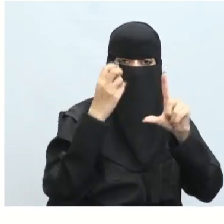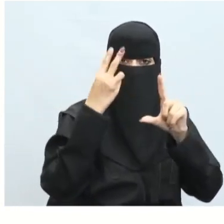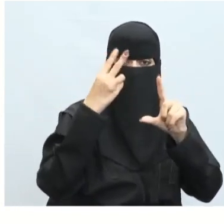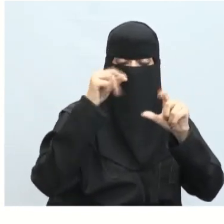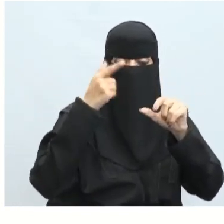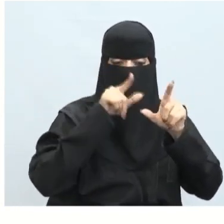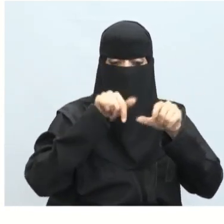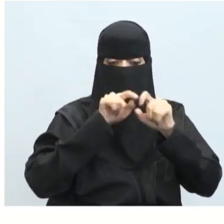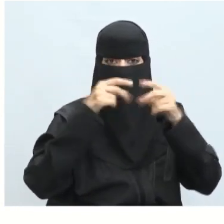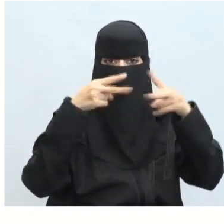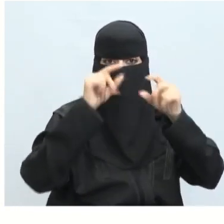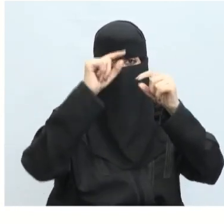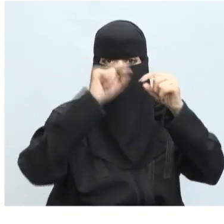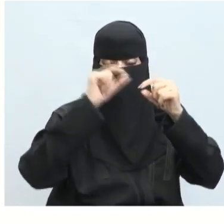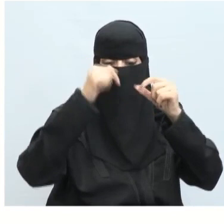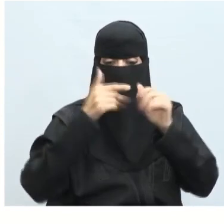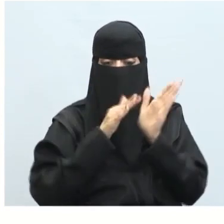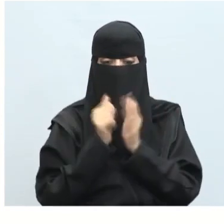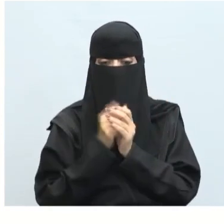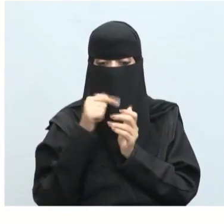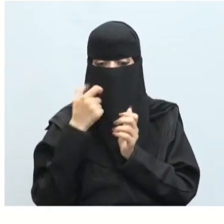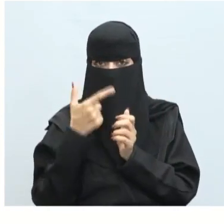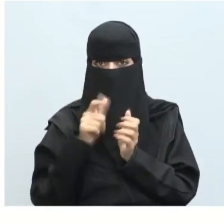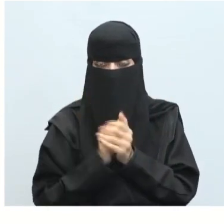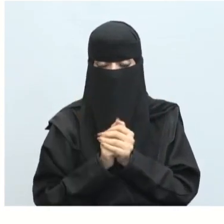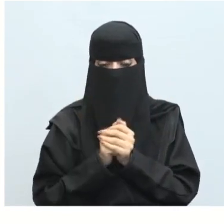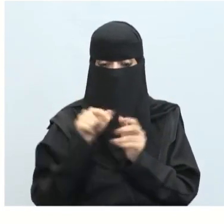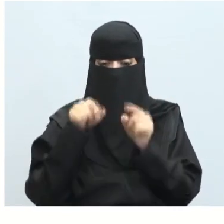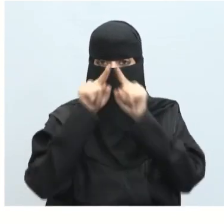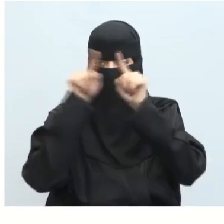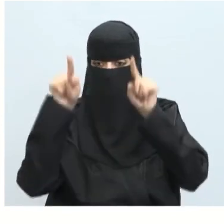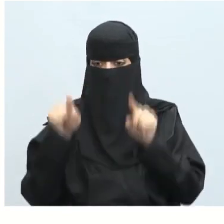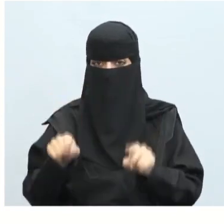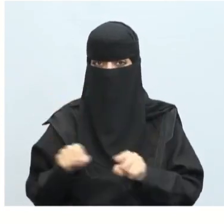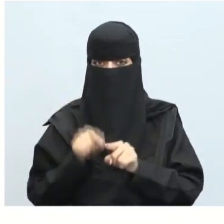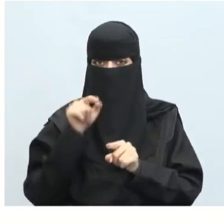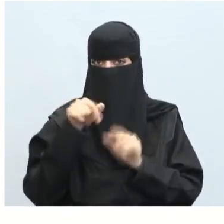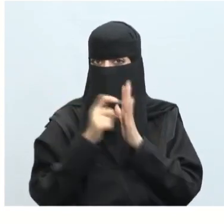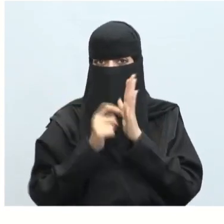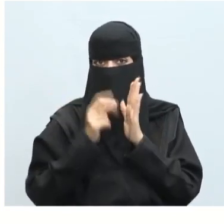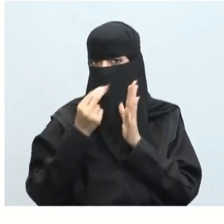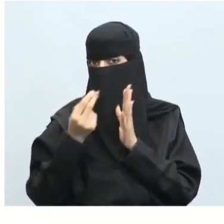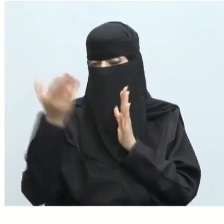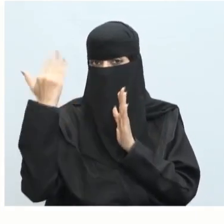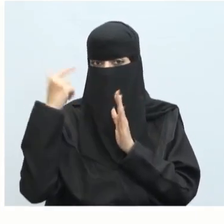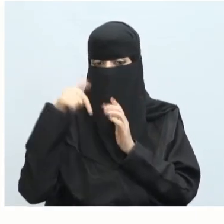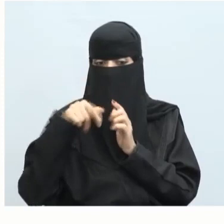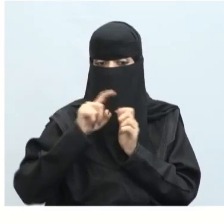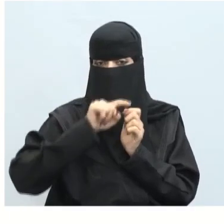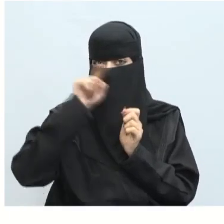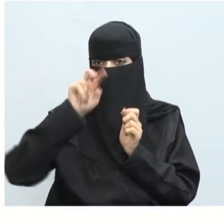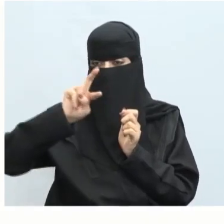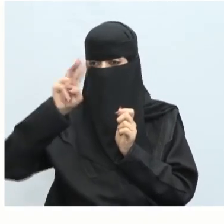سينفذ التطبيق الإجراء التالي لاحظ دينا هنا قائمة اللست بكر ليست بالنظام السابق الموجودة اللي هو سهم